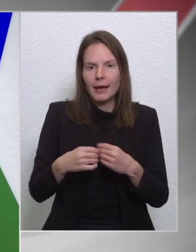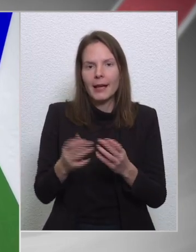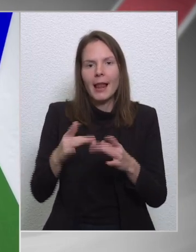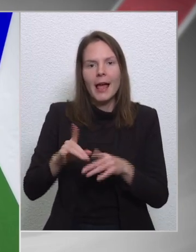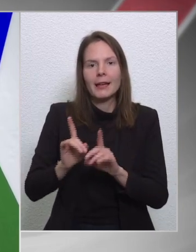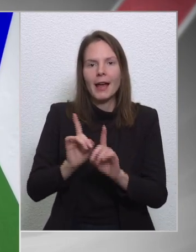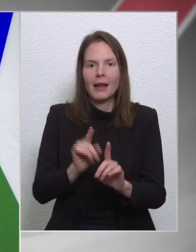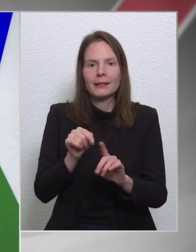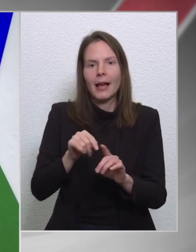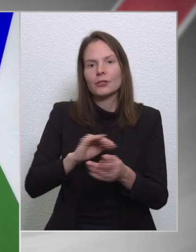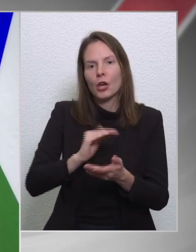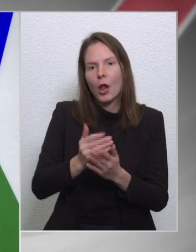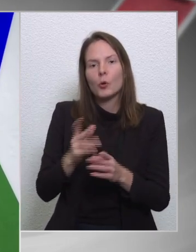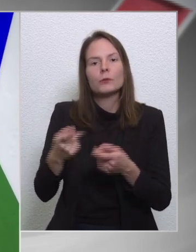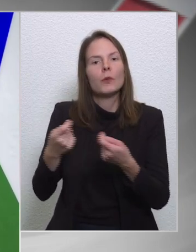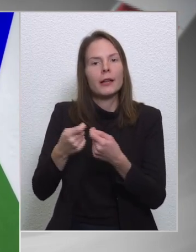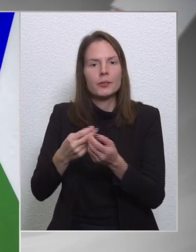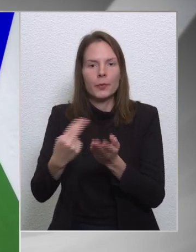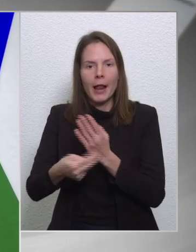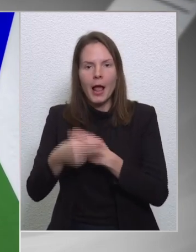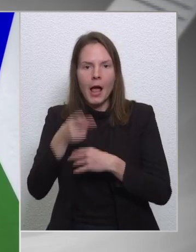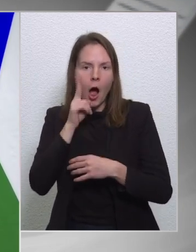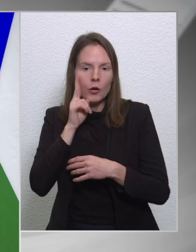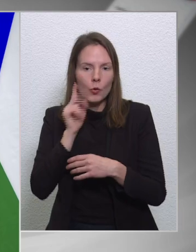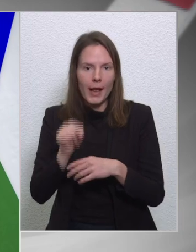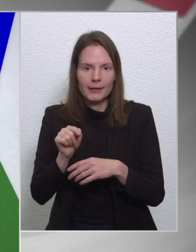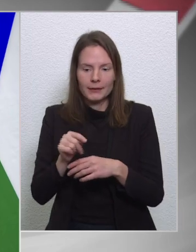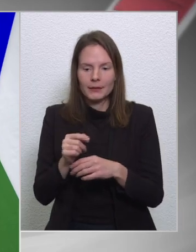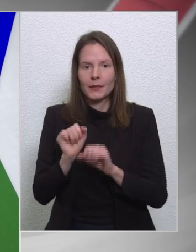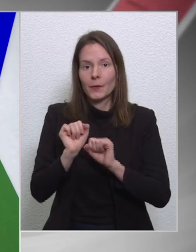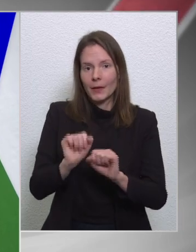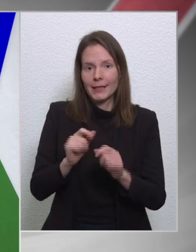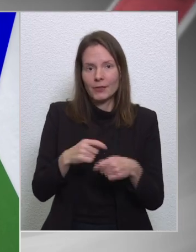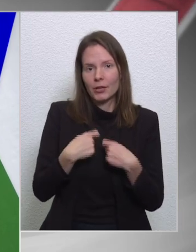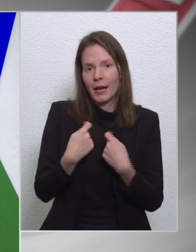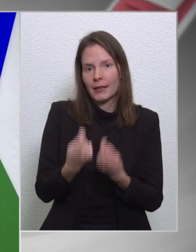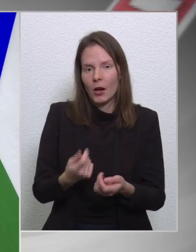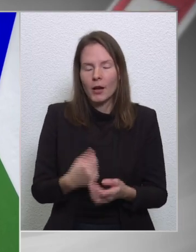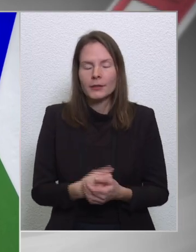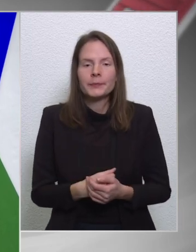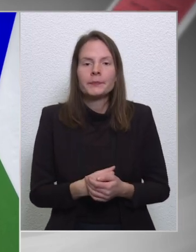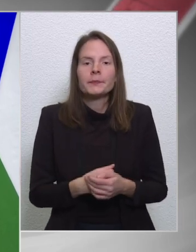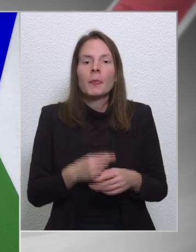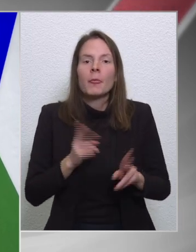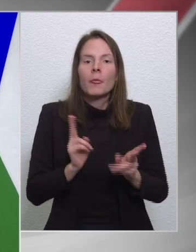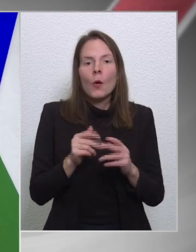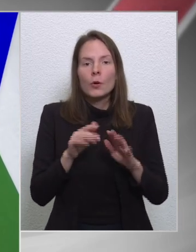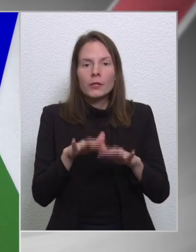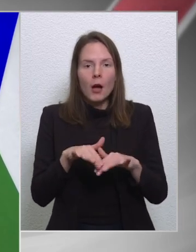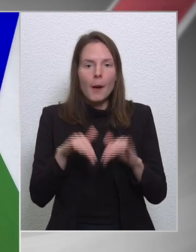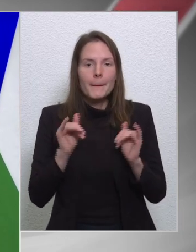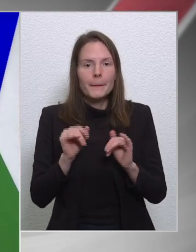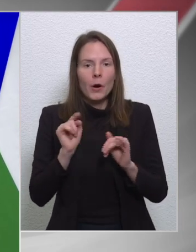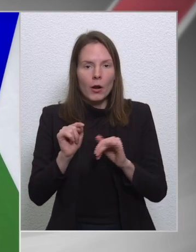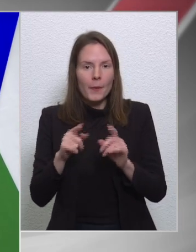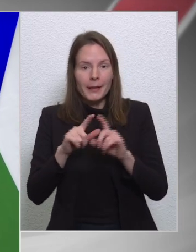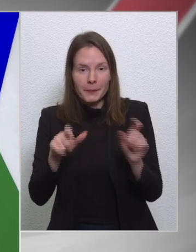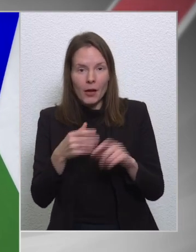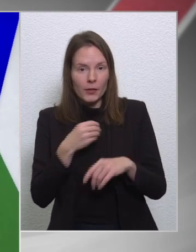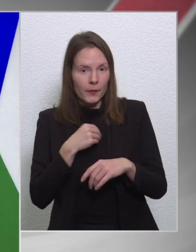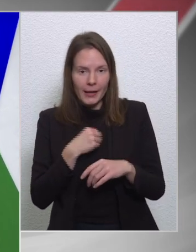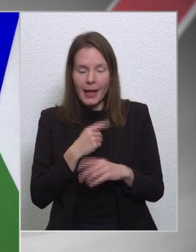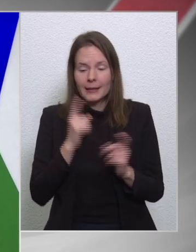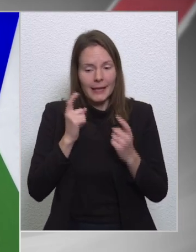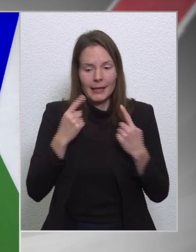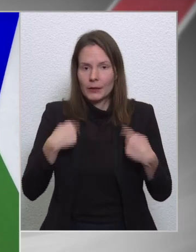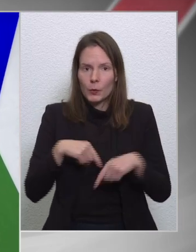a partnerség megállapodást, ez talán védettséget nyújt. Az, hogy ilyen félelemre a parlament magatartása okot ad, szerintem ez egy hiba, bizottságom nem